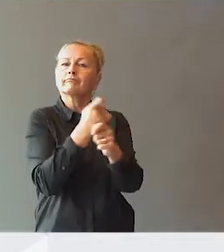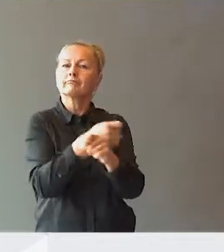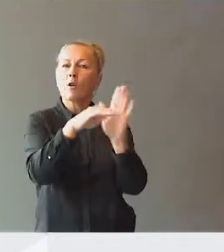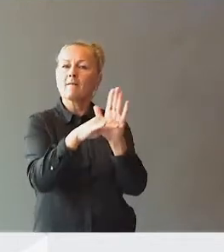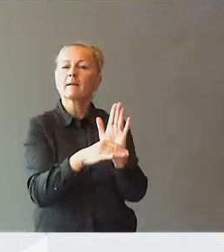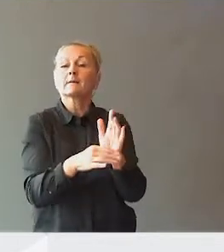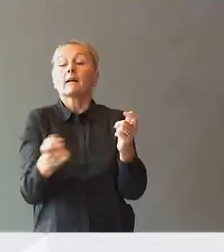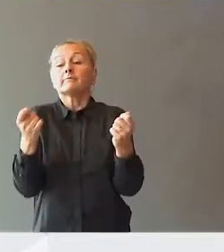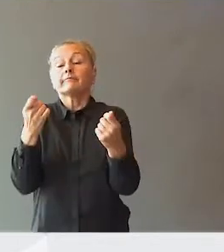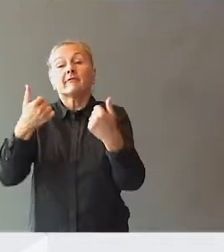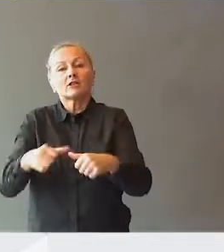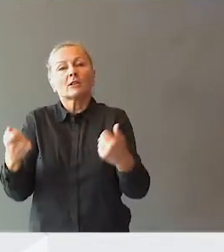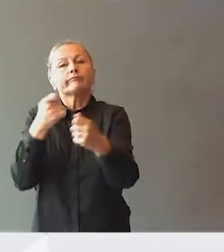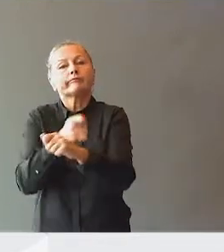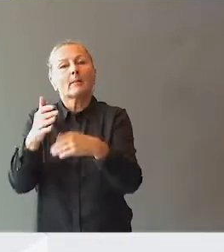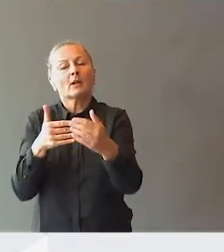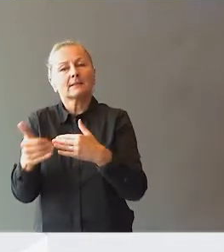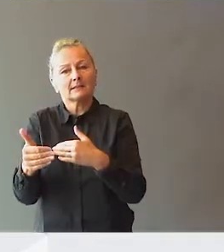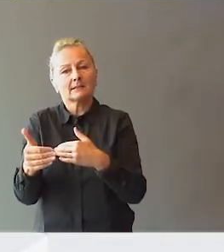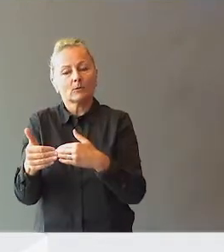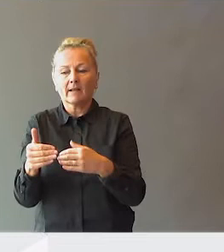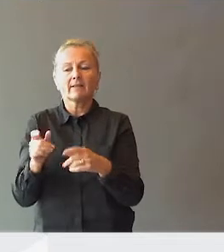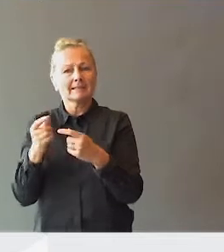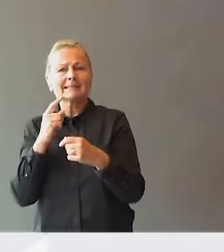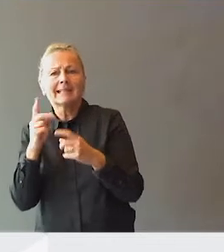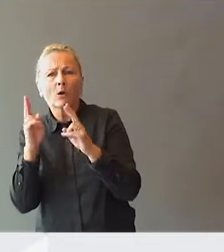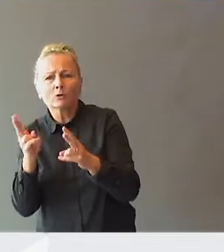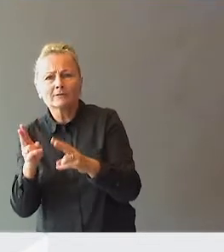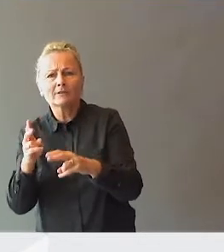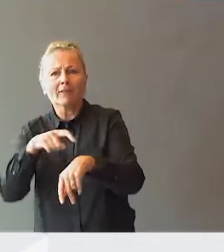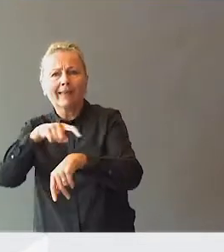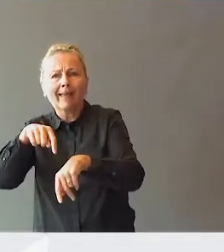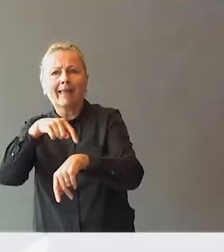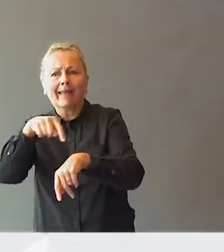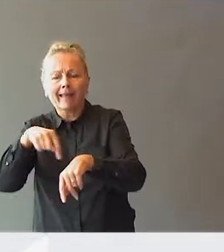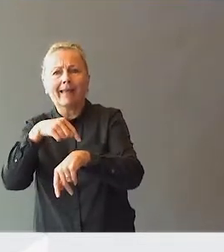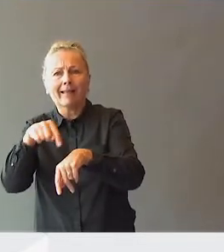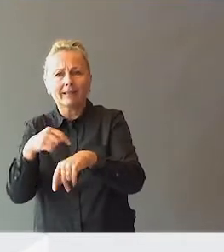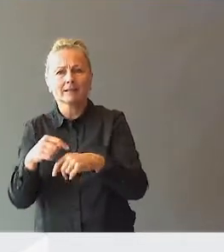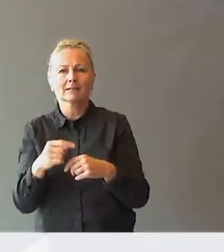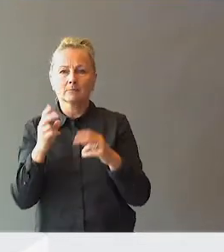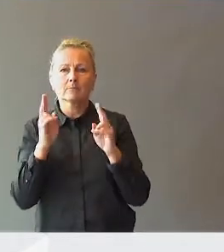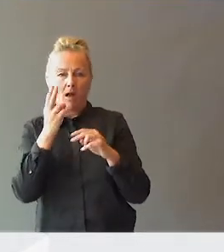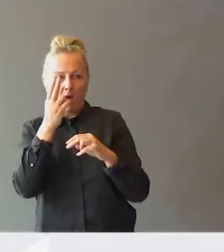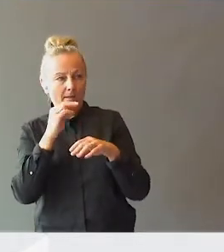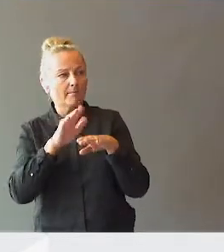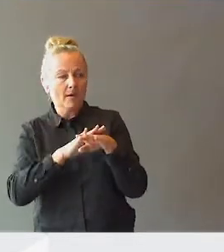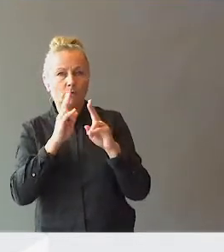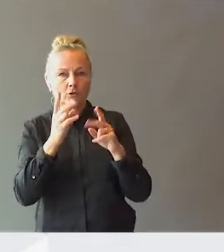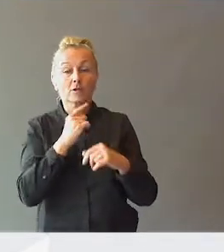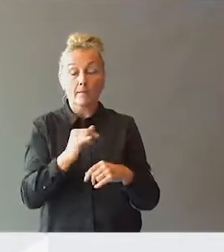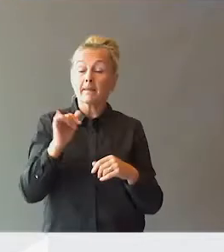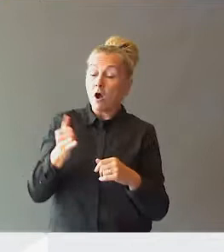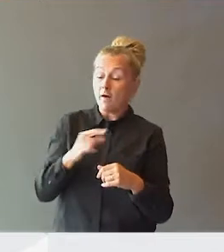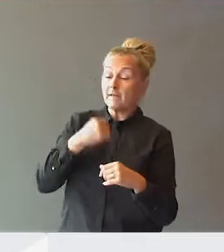men det er vanskeligere å endre praksis. Og du sier at det vil til og med ta litt tid, i forlengelse av dette, hadde Marit også. Ja, vi vet det at ting